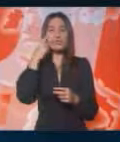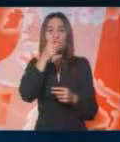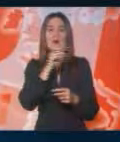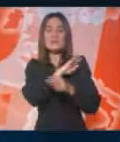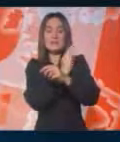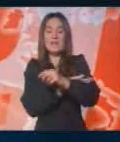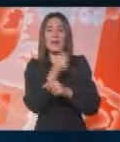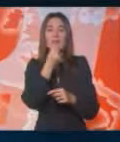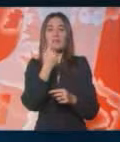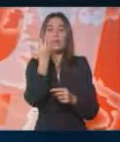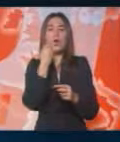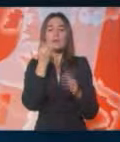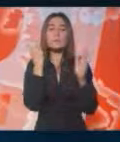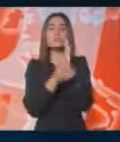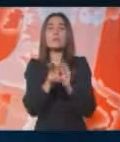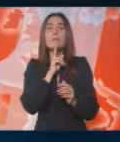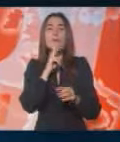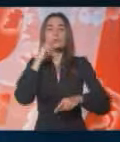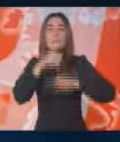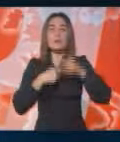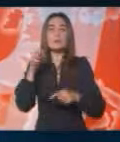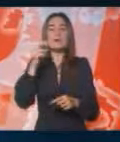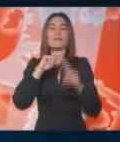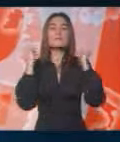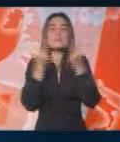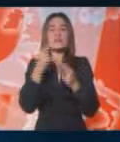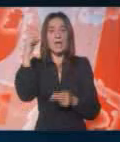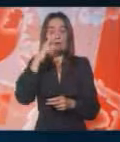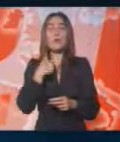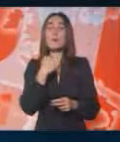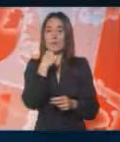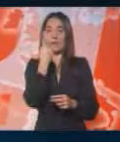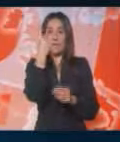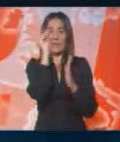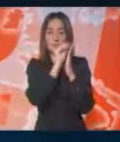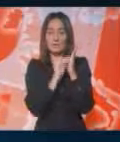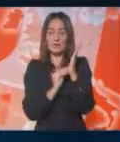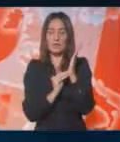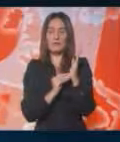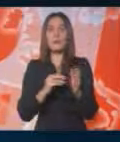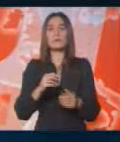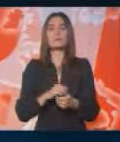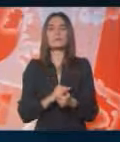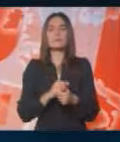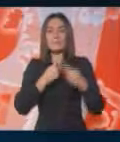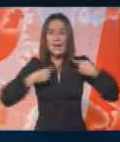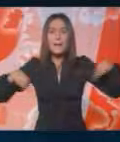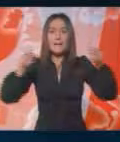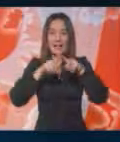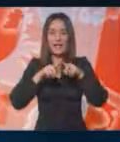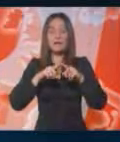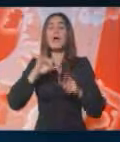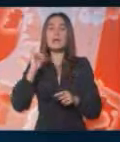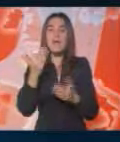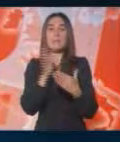dinara zavisiti od brzine s kojim ćemo se integrisati u svetsku ekonomiju. Rekao bih jedan podatak, region Balkana